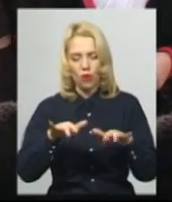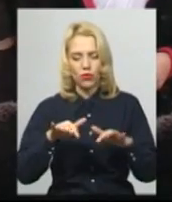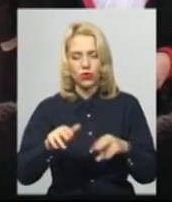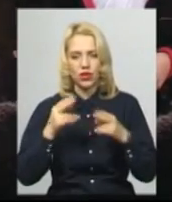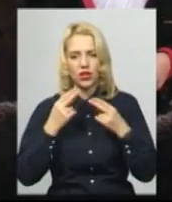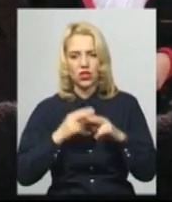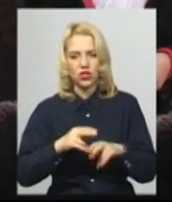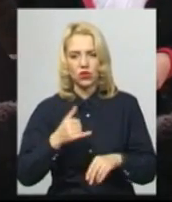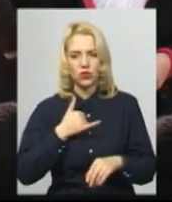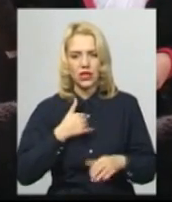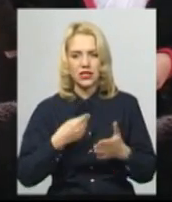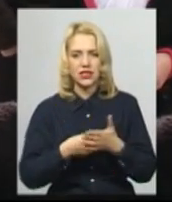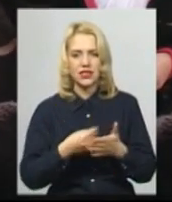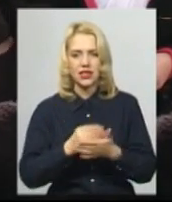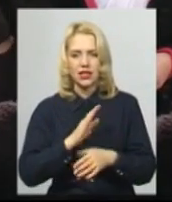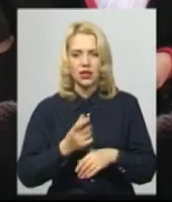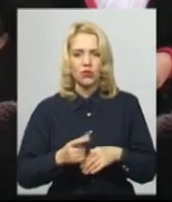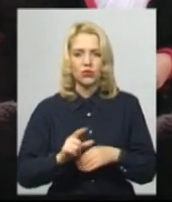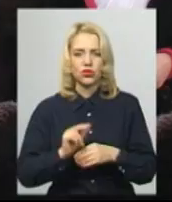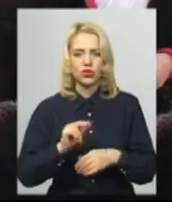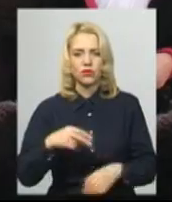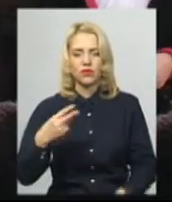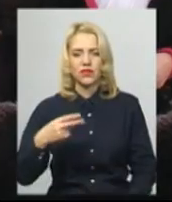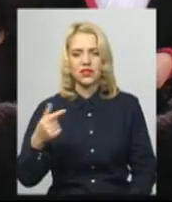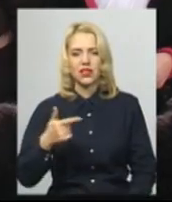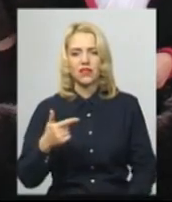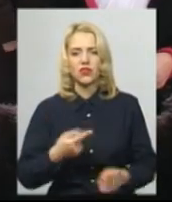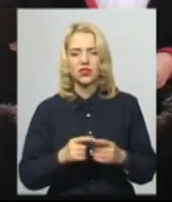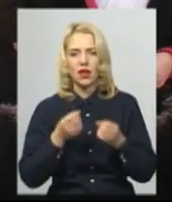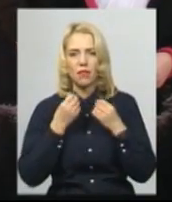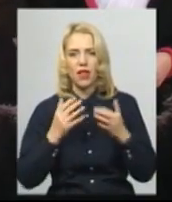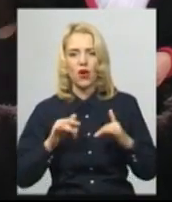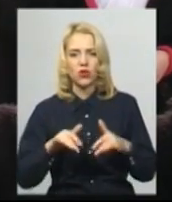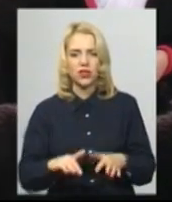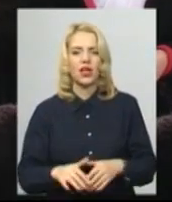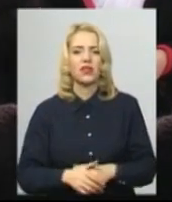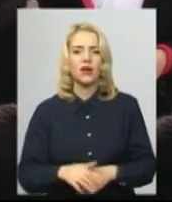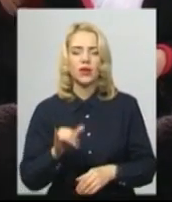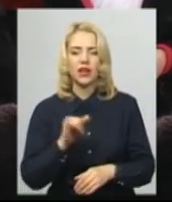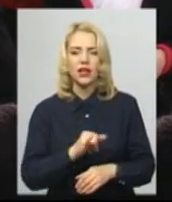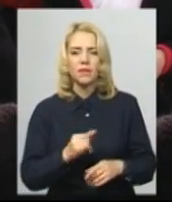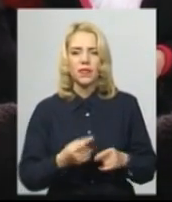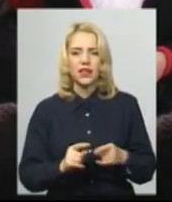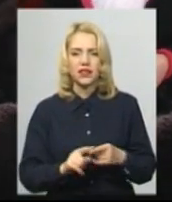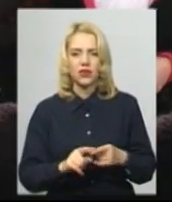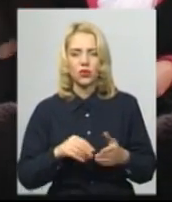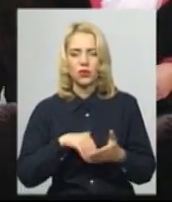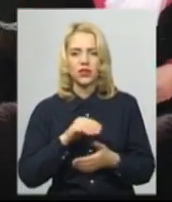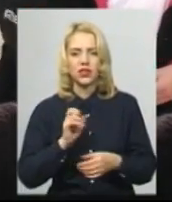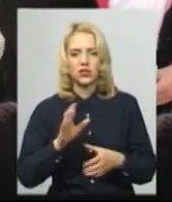Ціни в нас коливаються не більше 20 гривень, оскільки це благодійна ярмарка. І купують